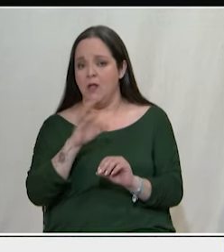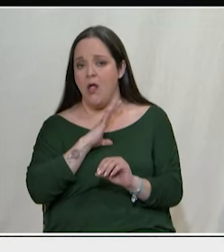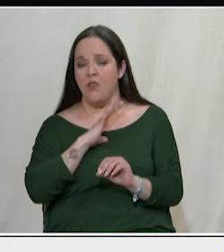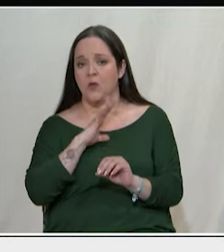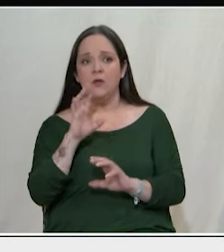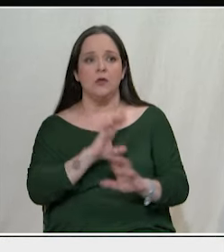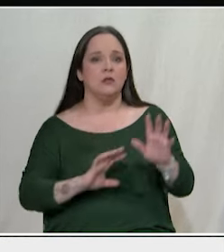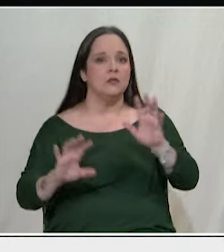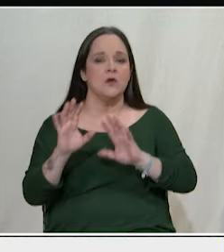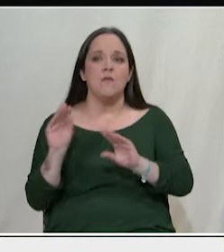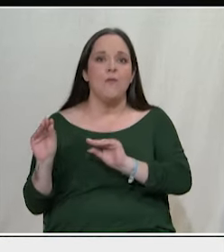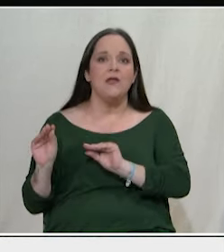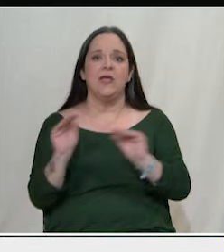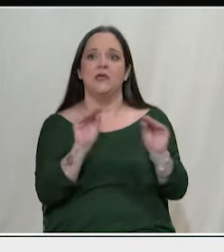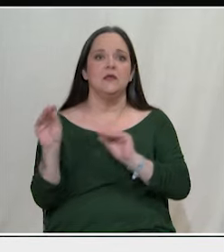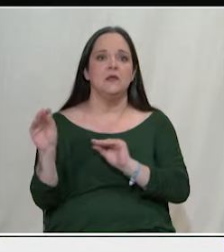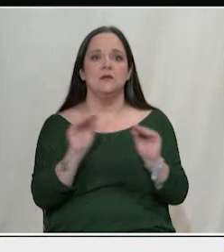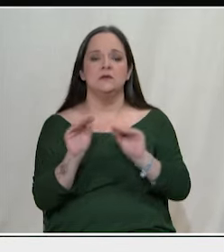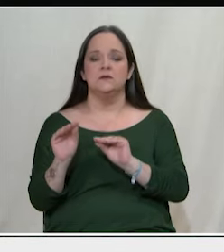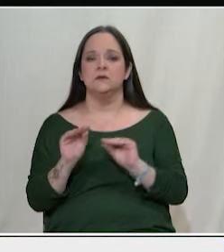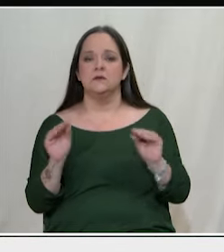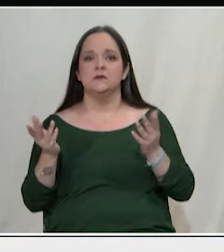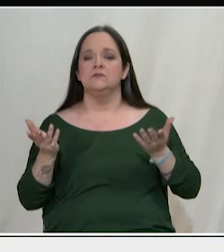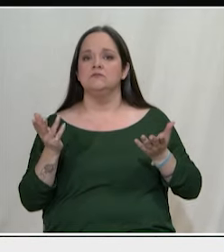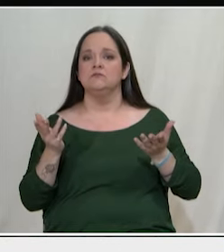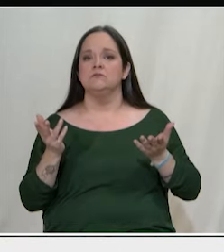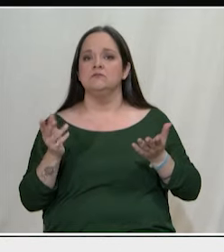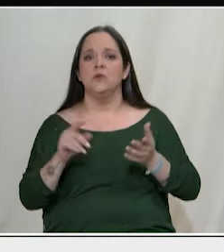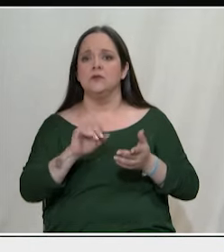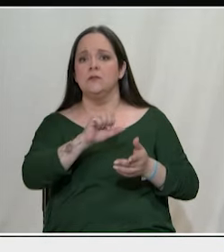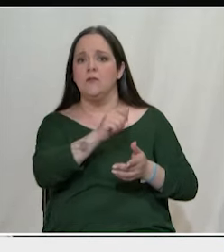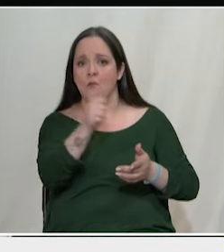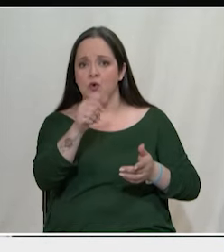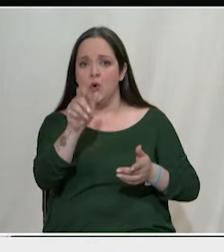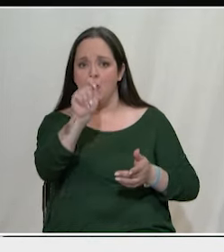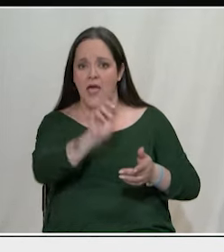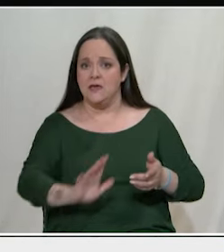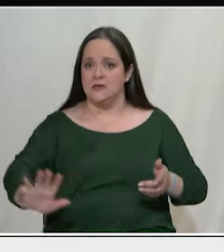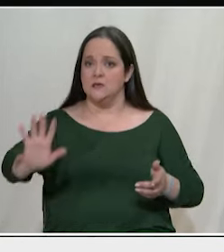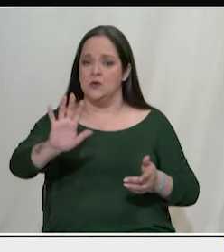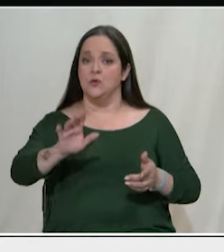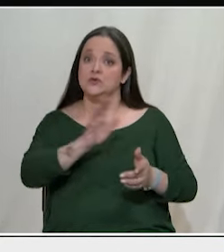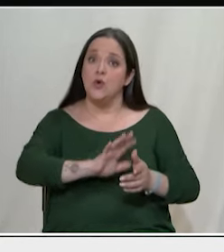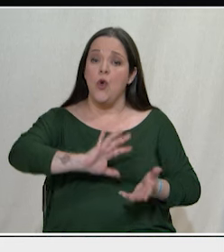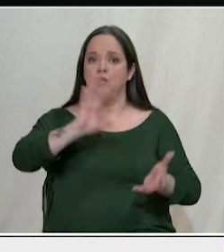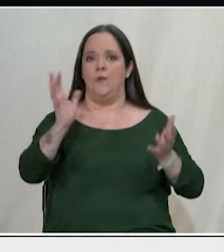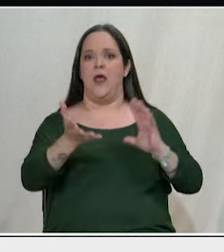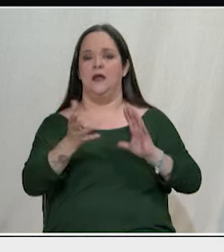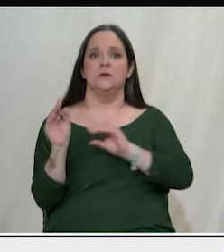μετακίνηση και όχι μόνο στο Αιγαίο αλλά σε όλο τον πλανήτη.